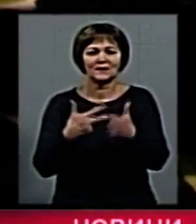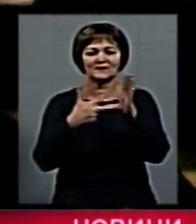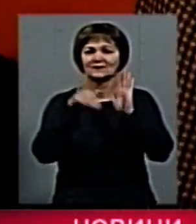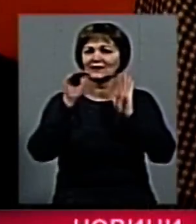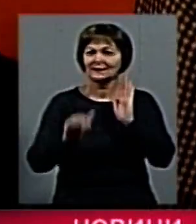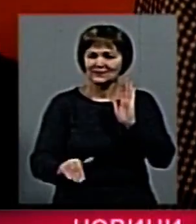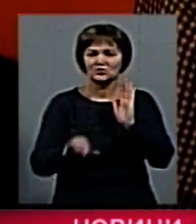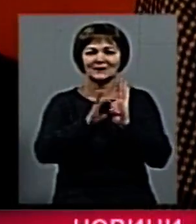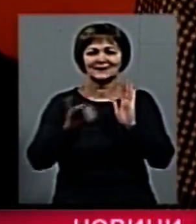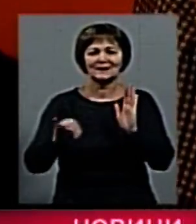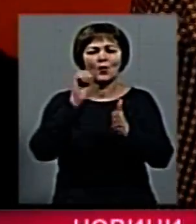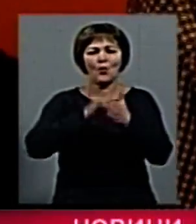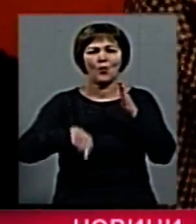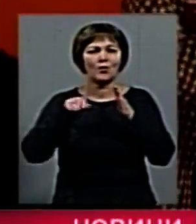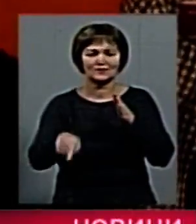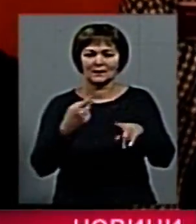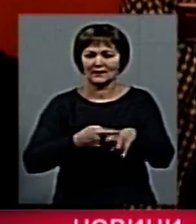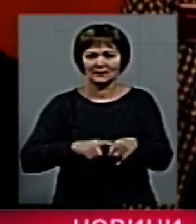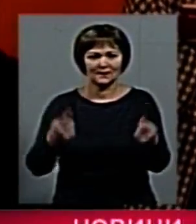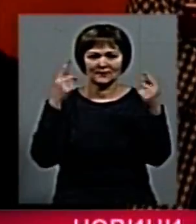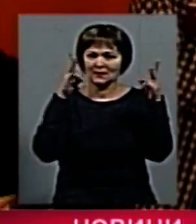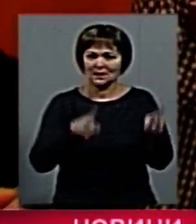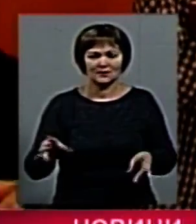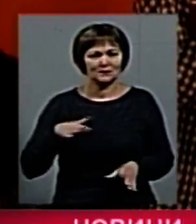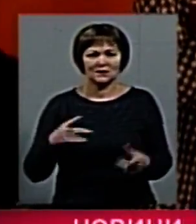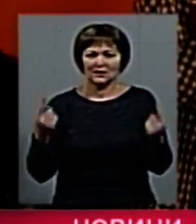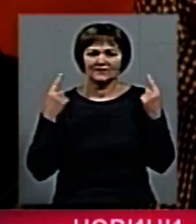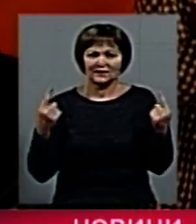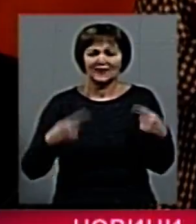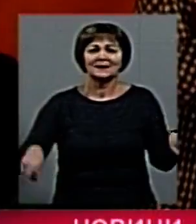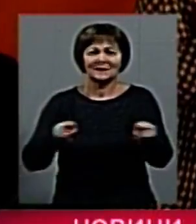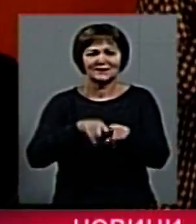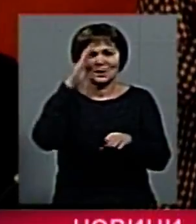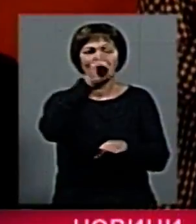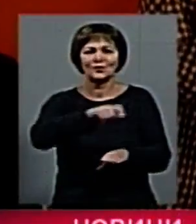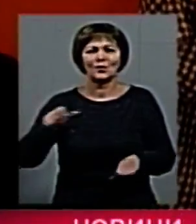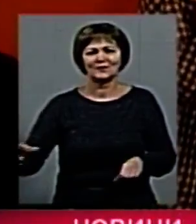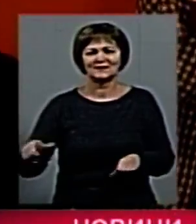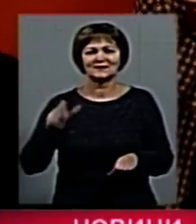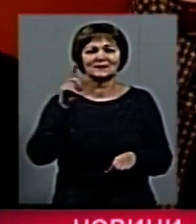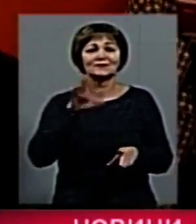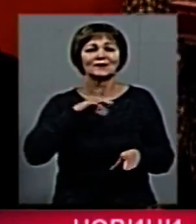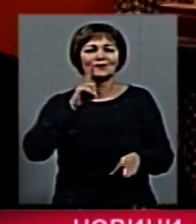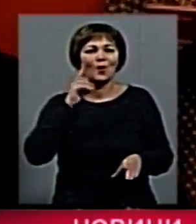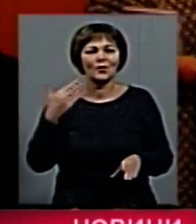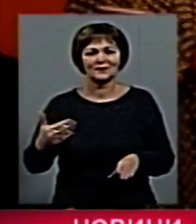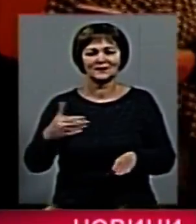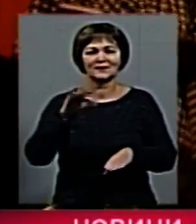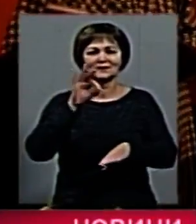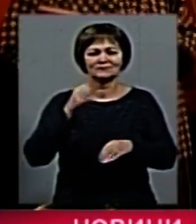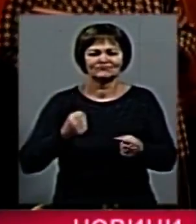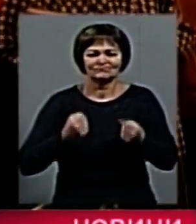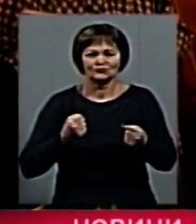тисяч. Наслідки трагедії цієї були великі. Такі хлопці, ветеринарні лікарі, як дуби були,